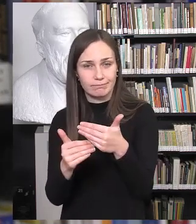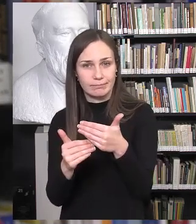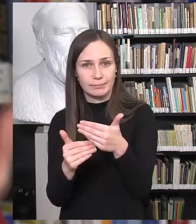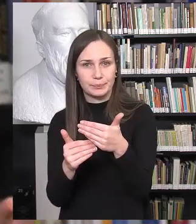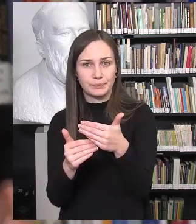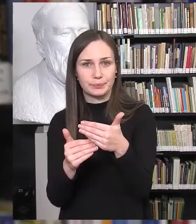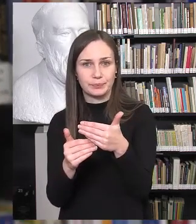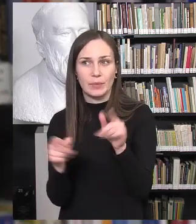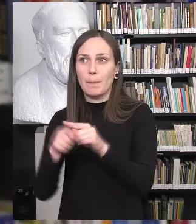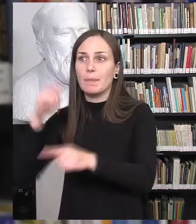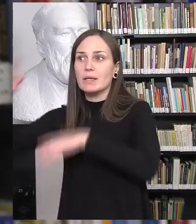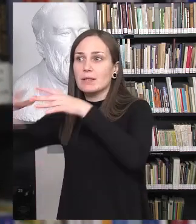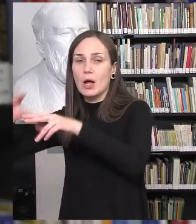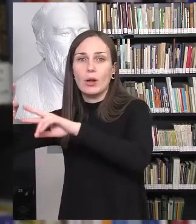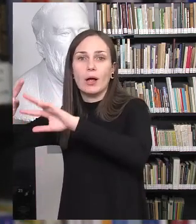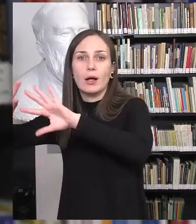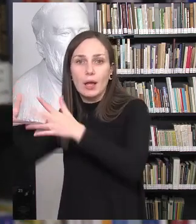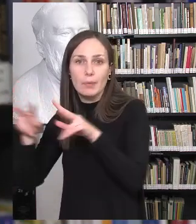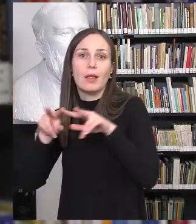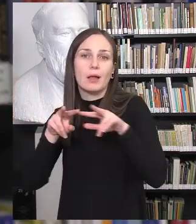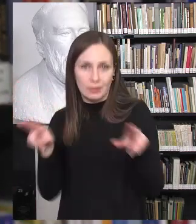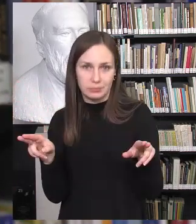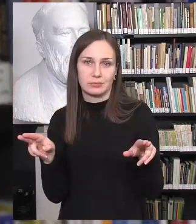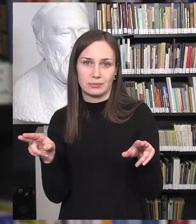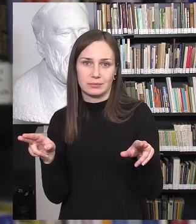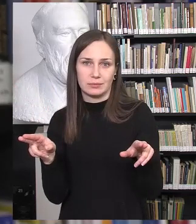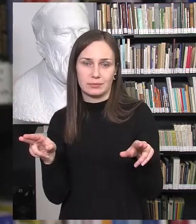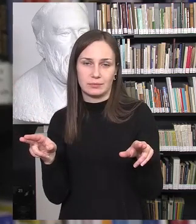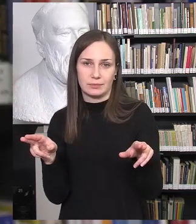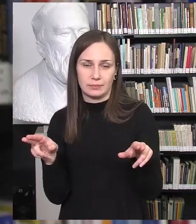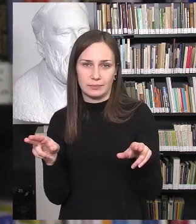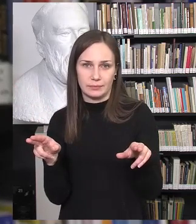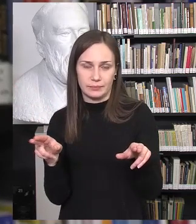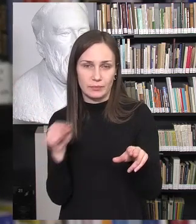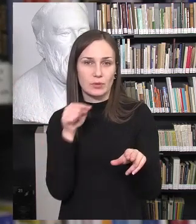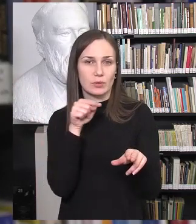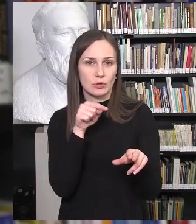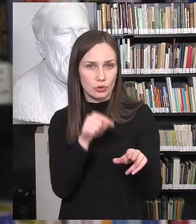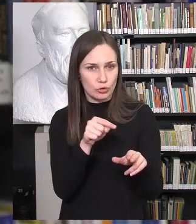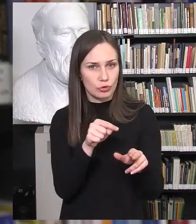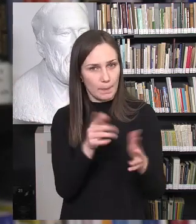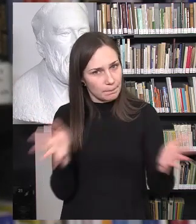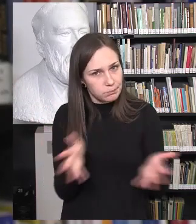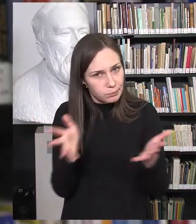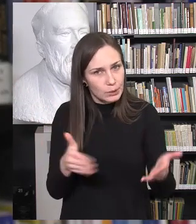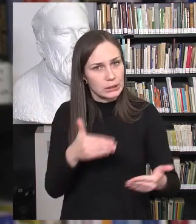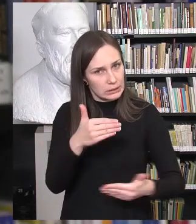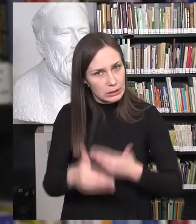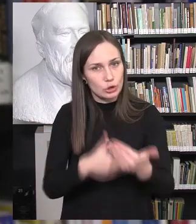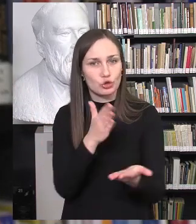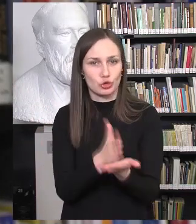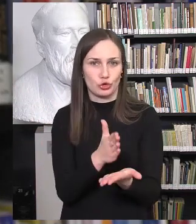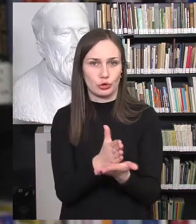kaip pasaulyje yra ir ko mes negalime nuneikti, tai tas postumis ir tas jūdėsys jisai